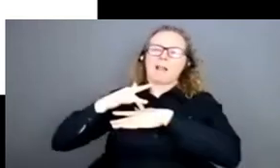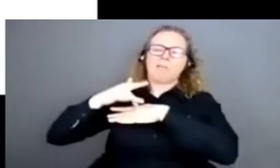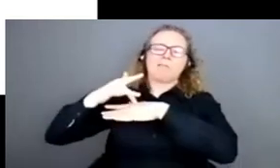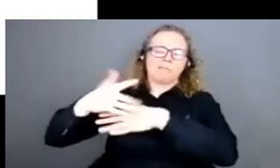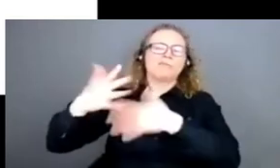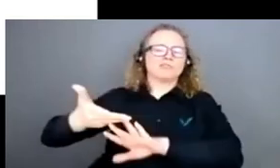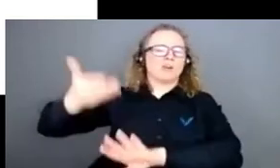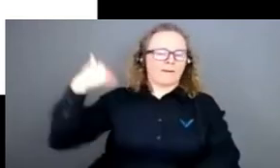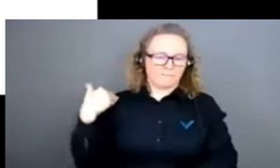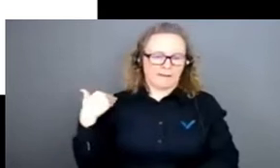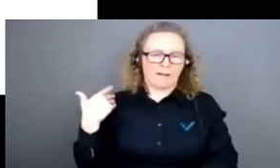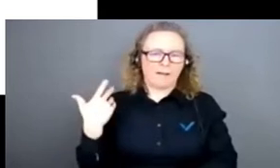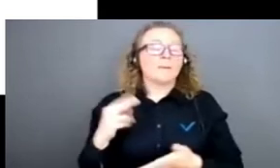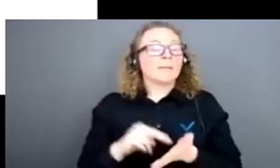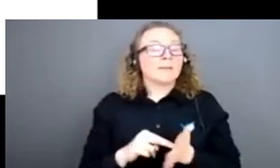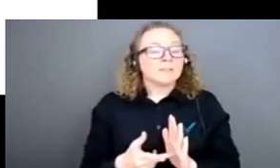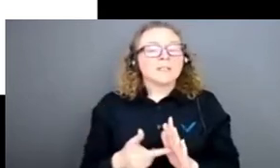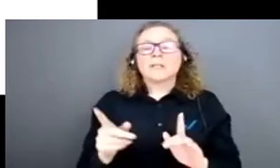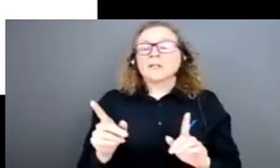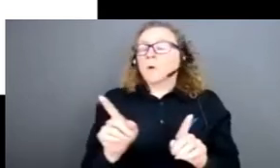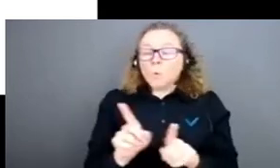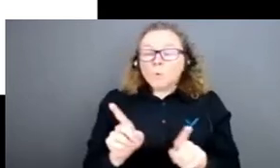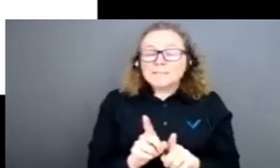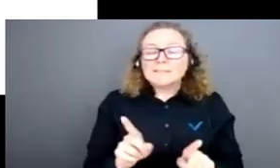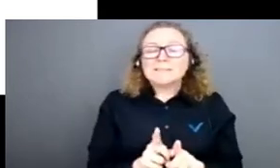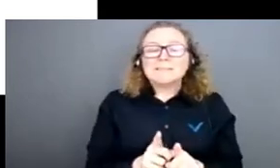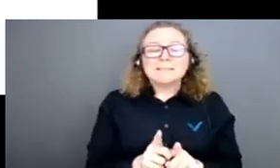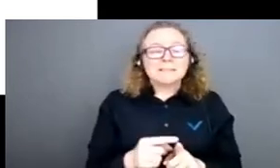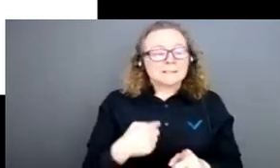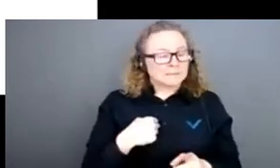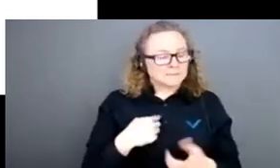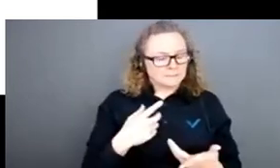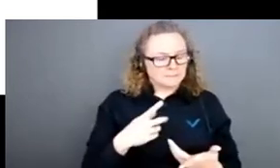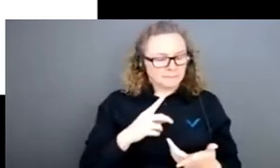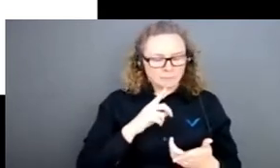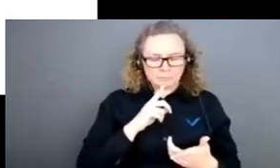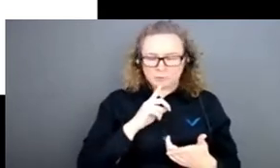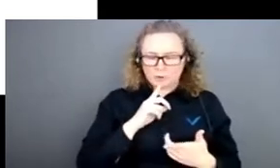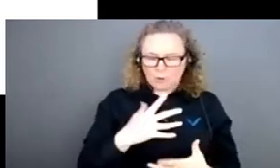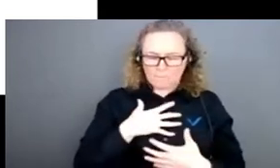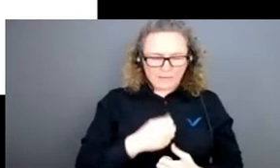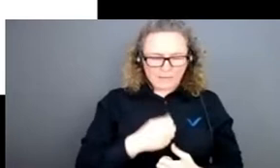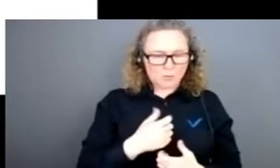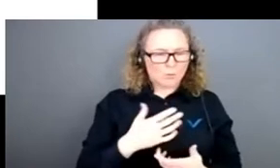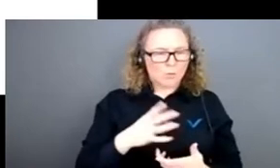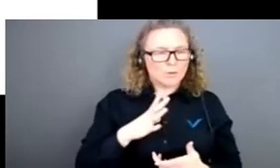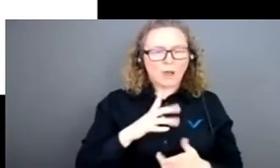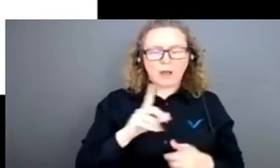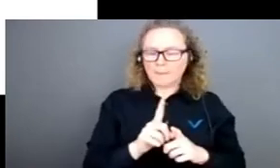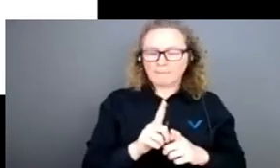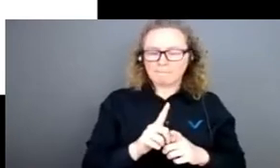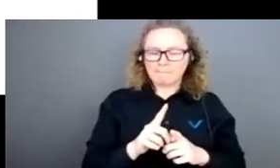même que la conviction d'être porteur d'un grand renouveau dans l'art de faire le bien